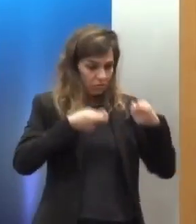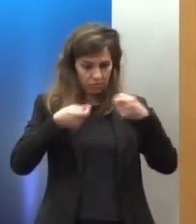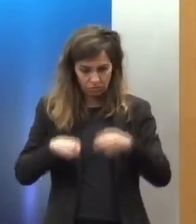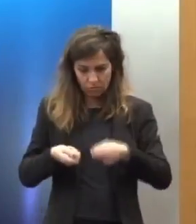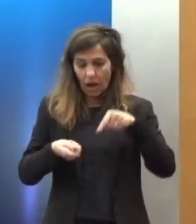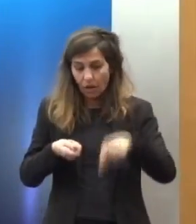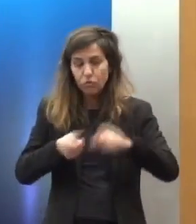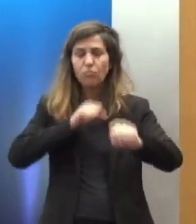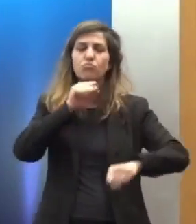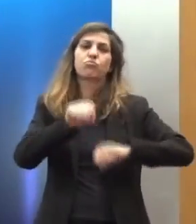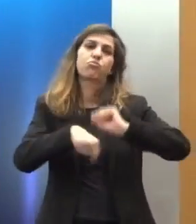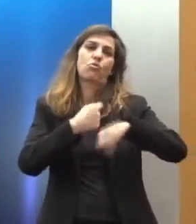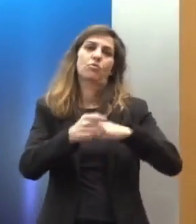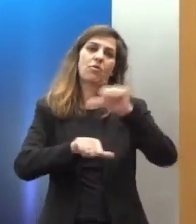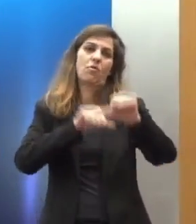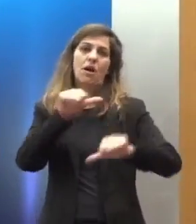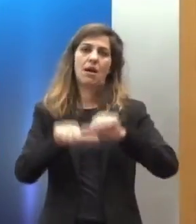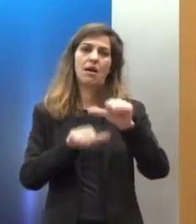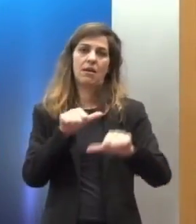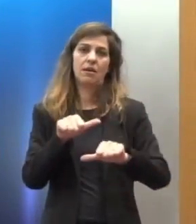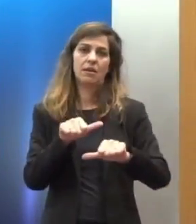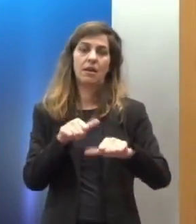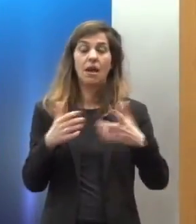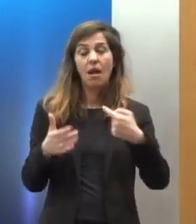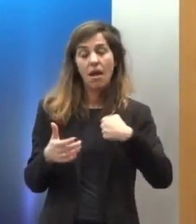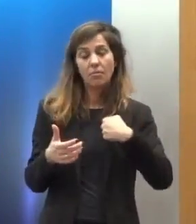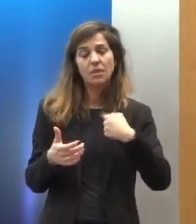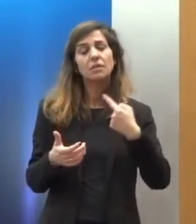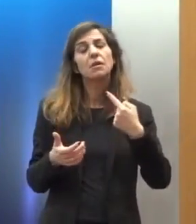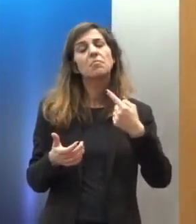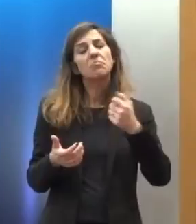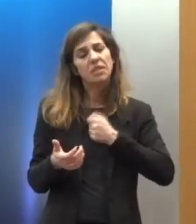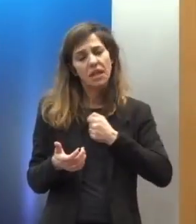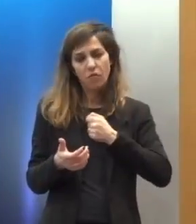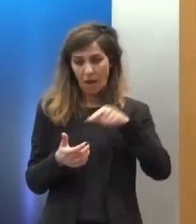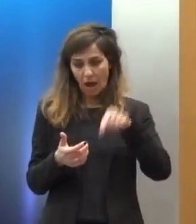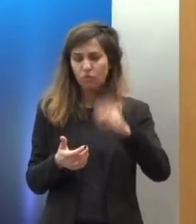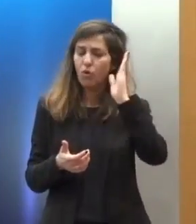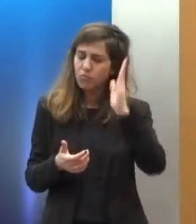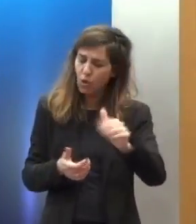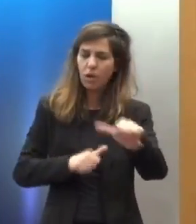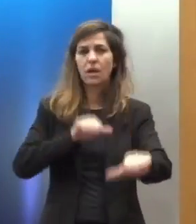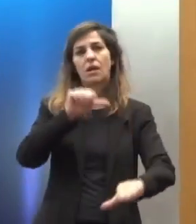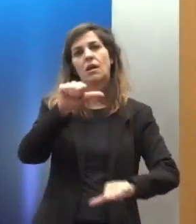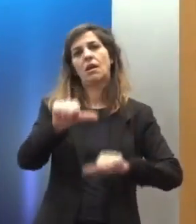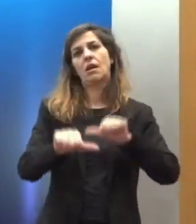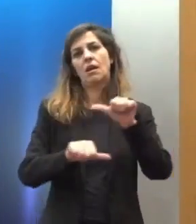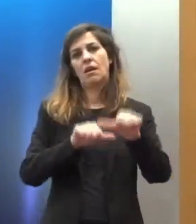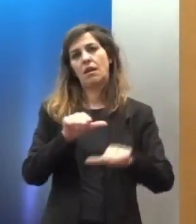και της πεποίθησής μας ότι μπορεί να βελτιωθεί αυτή η κατάσταση μέσα από την